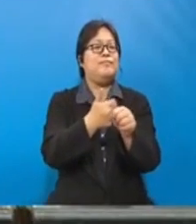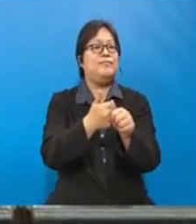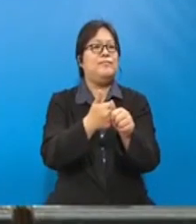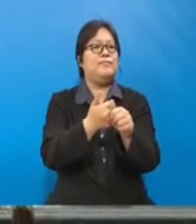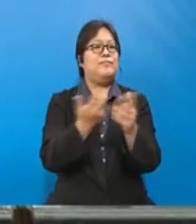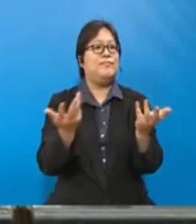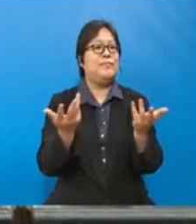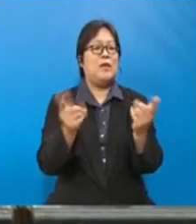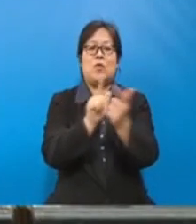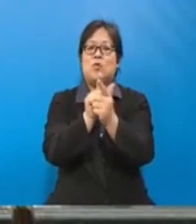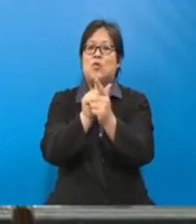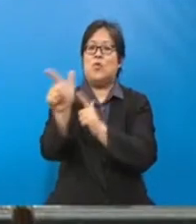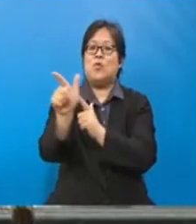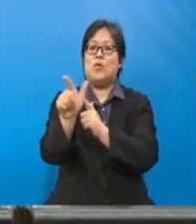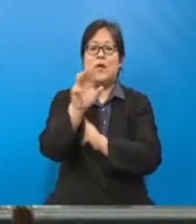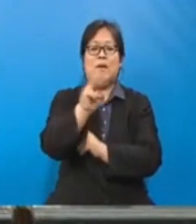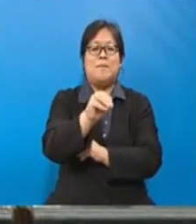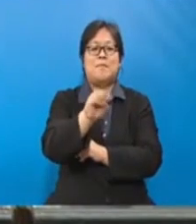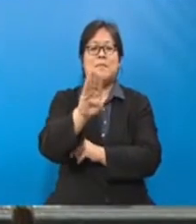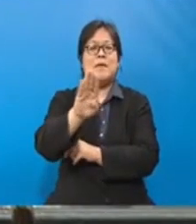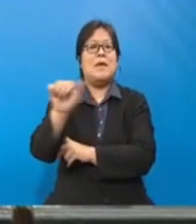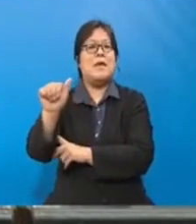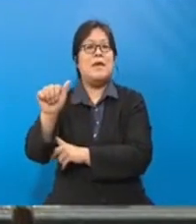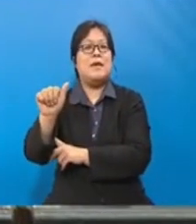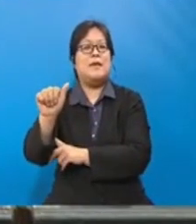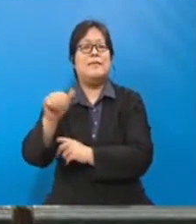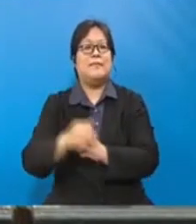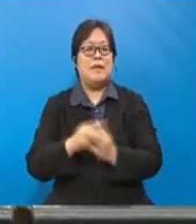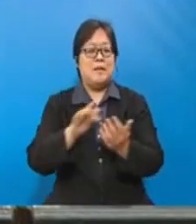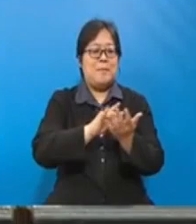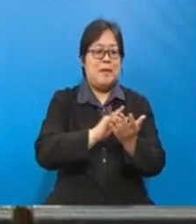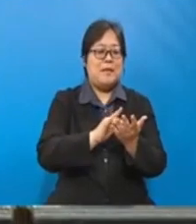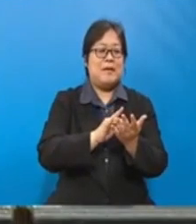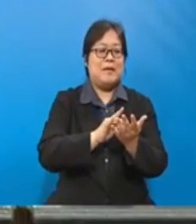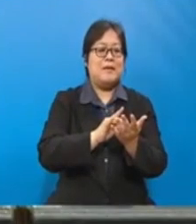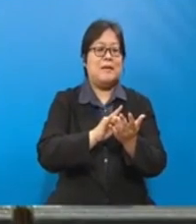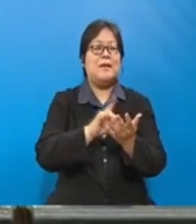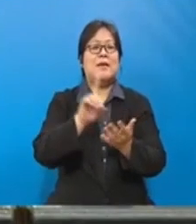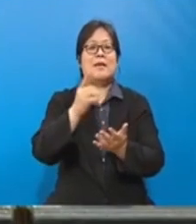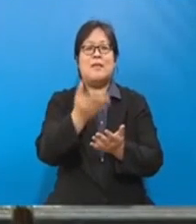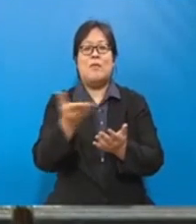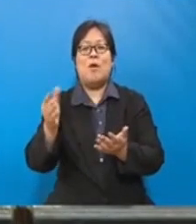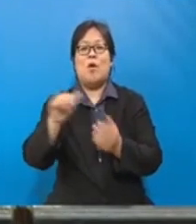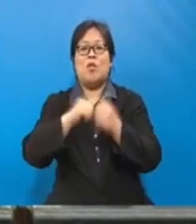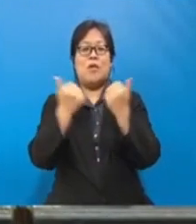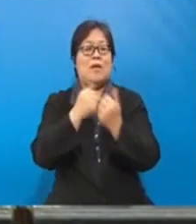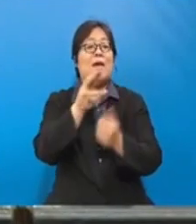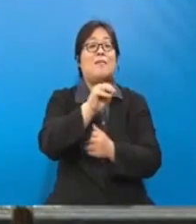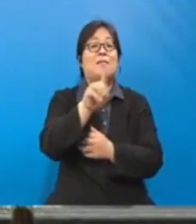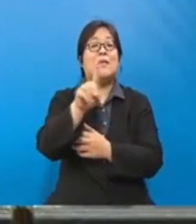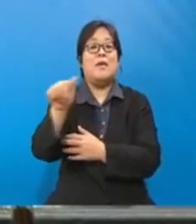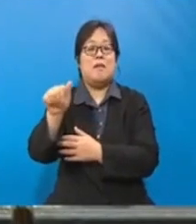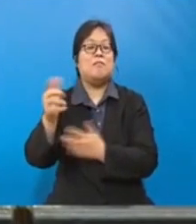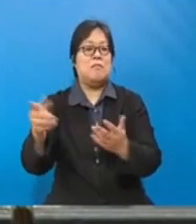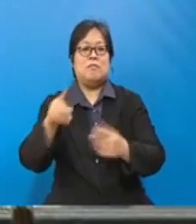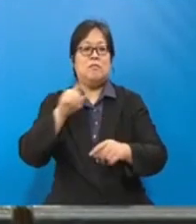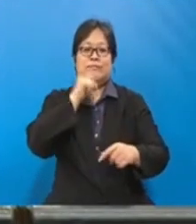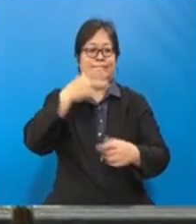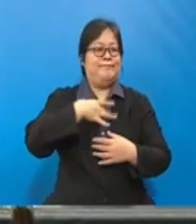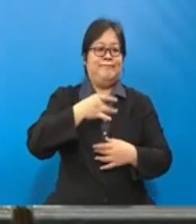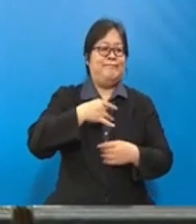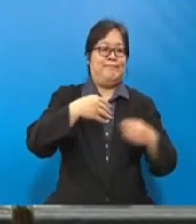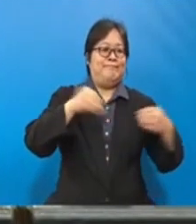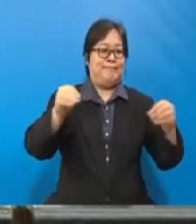diluluskan oleh MDA iaitu Medical Device Authority. Ia tak boleh sebarang kerana